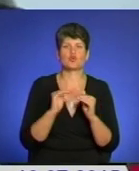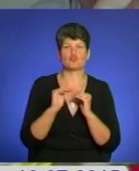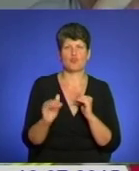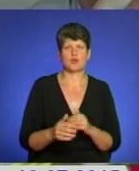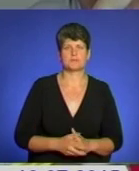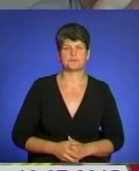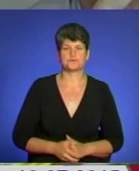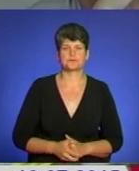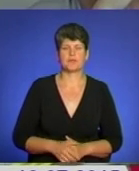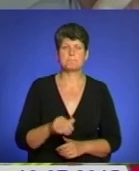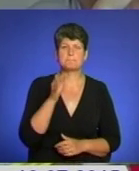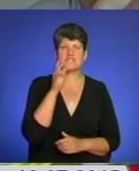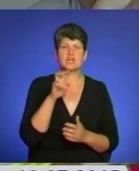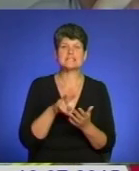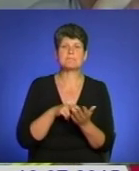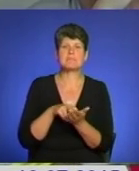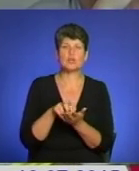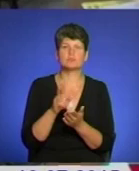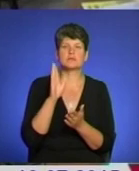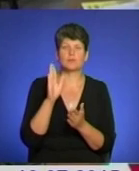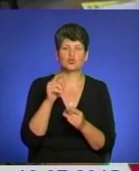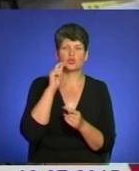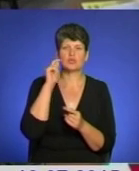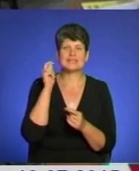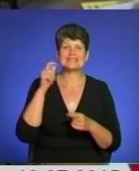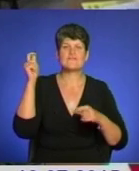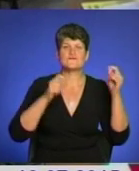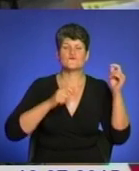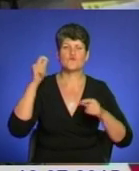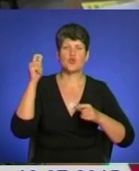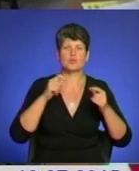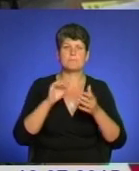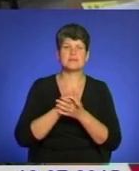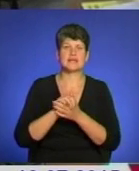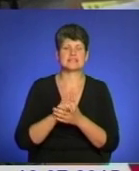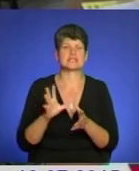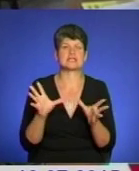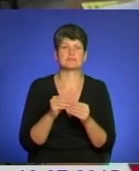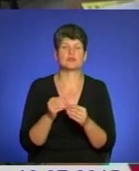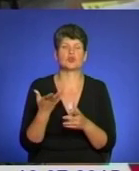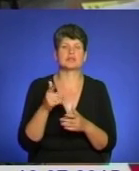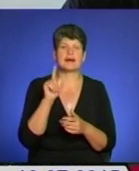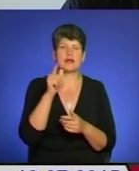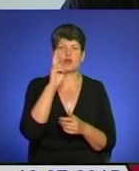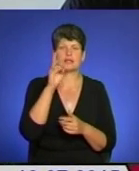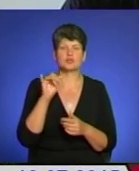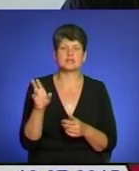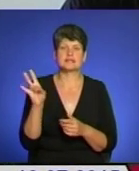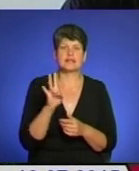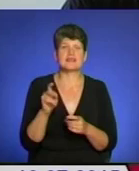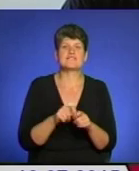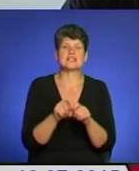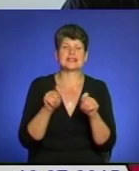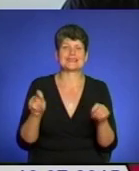Під час паломництва відбудеться Всеукраїнський форум Мирянських спільнот Української Греко-католицької церкви, а також